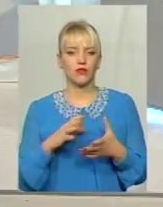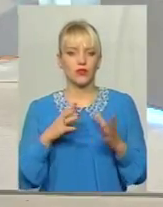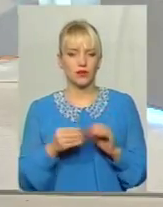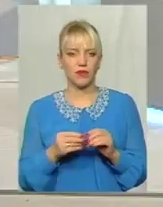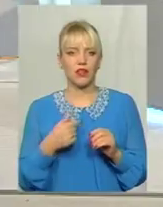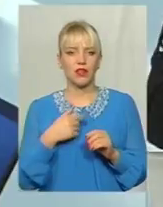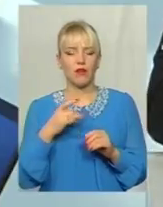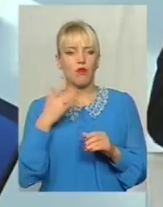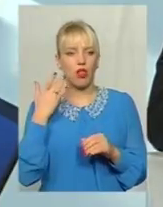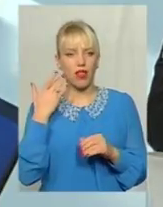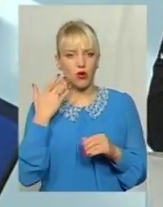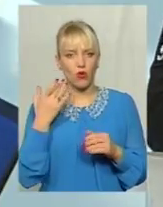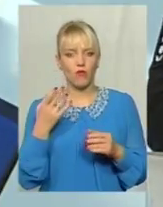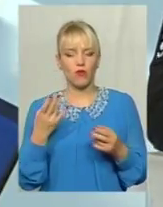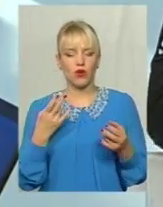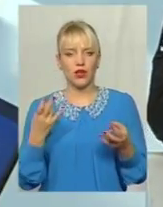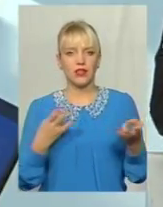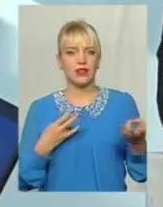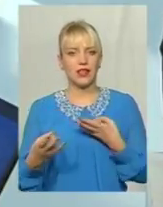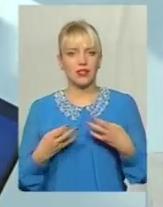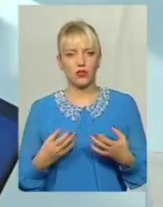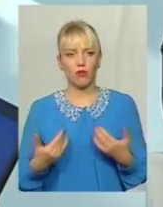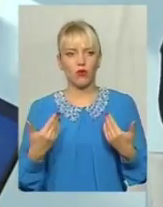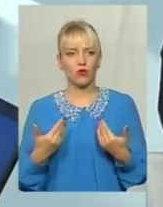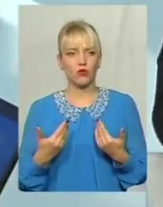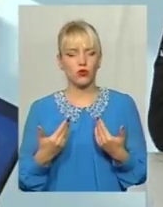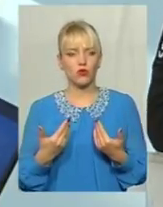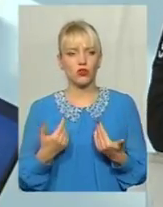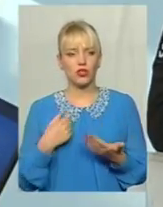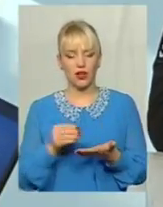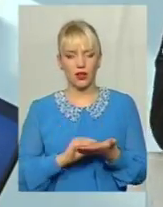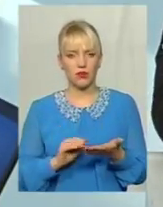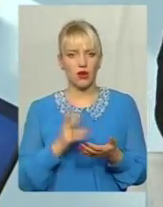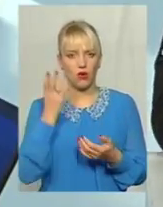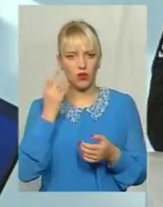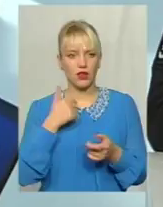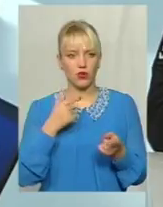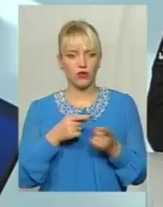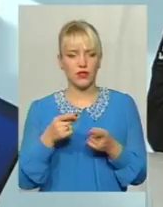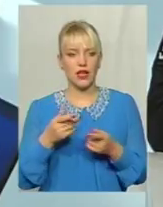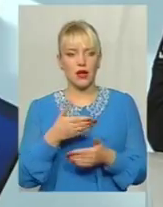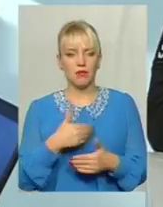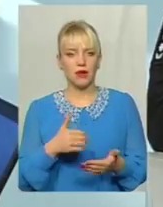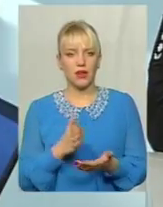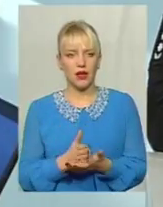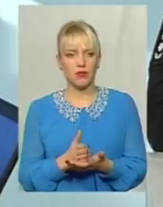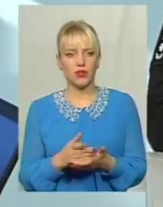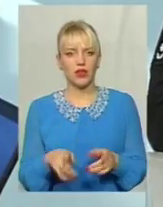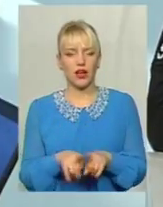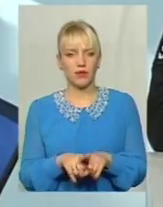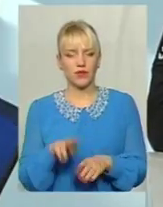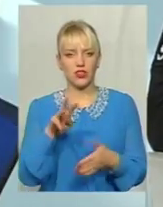легкому тілесному ушкодженню Це те, що я виписав, поки готувався якраз Ми маємо таку